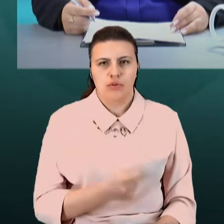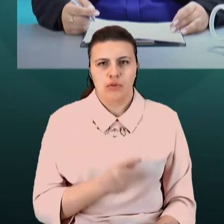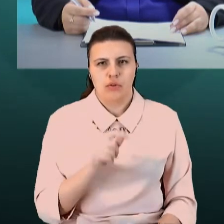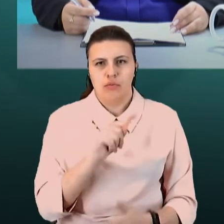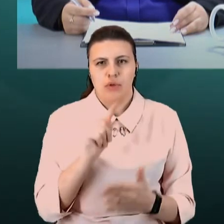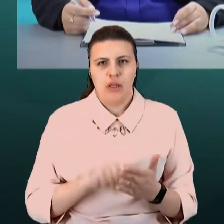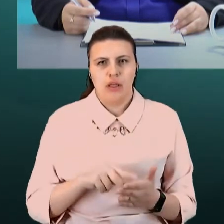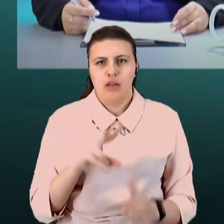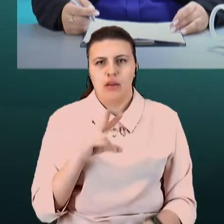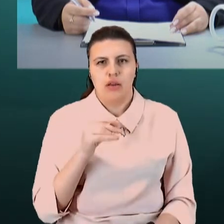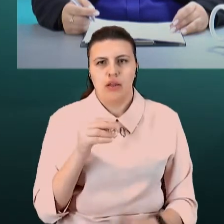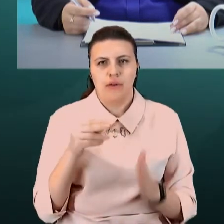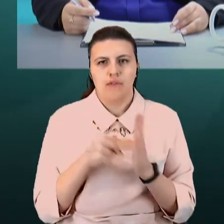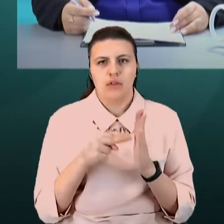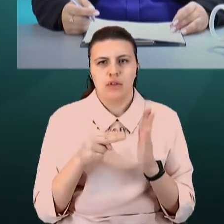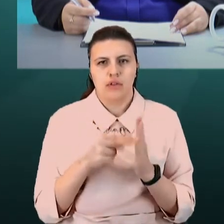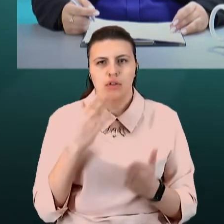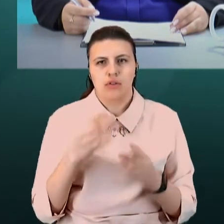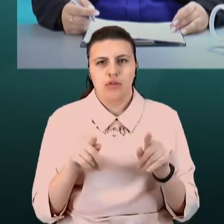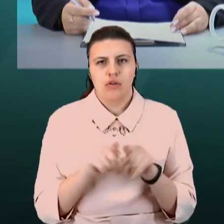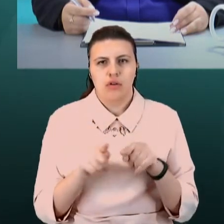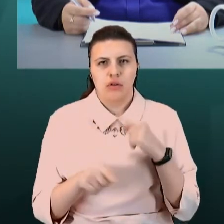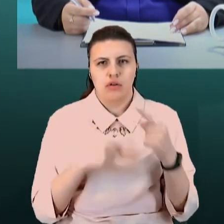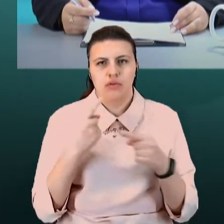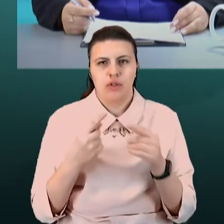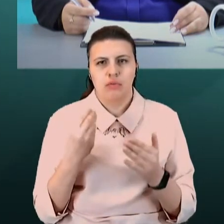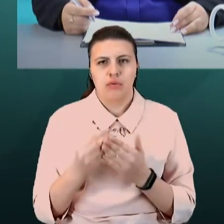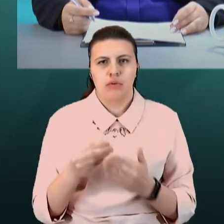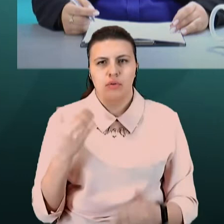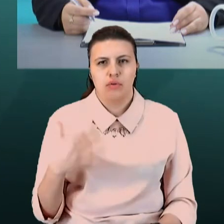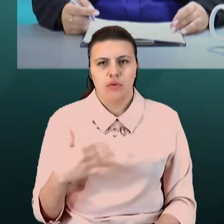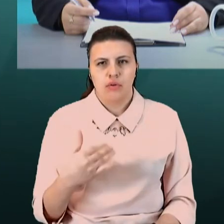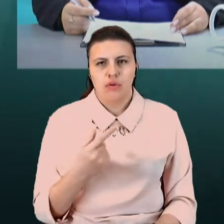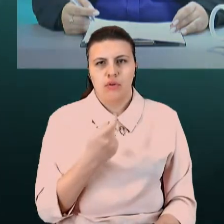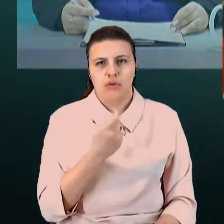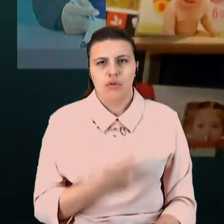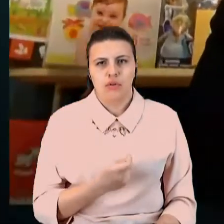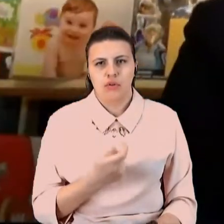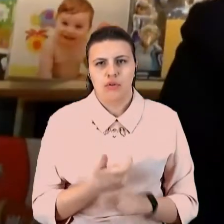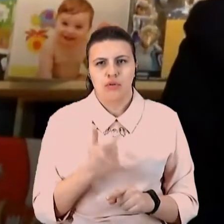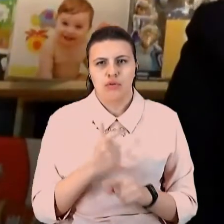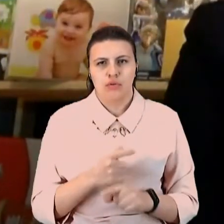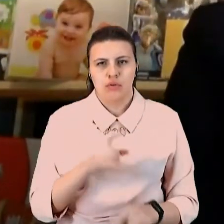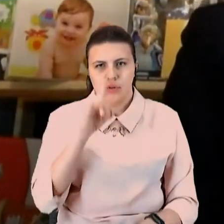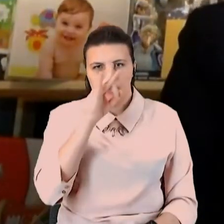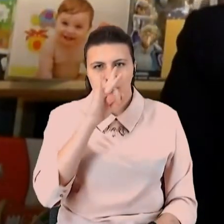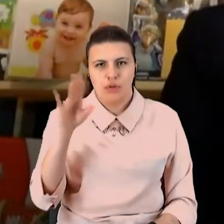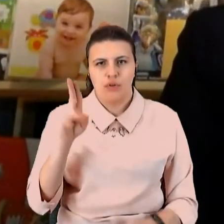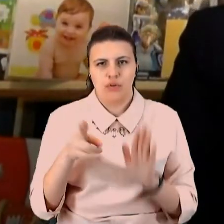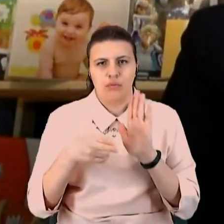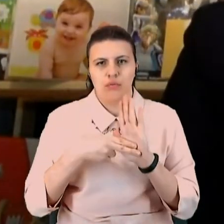Якщо ми говоримо, дорога іграшка і дешева, то це дуже часто згоджуємо відомий бренд, що може бути дешева,